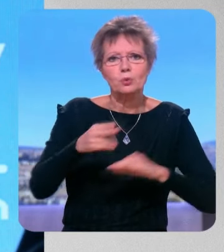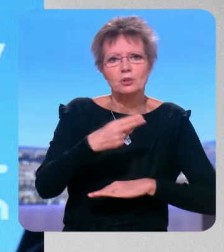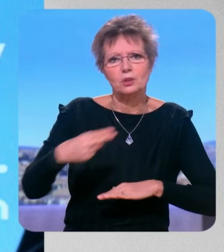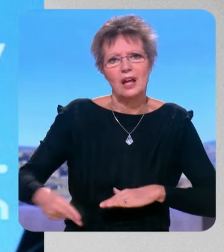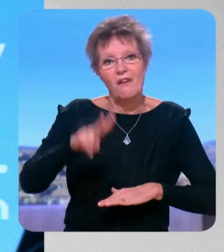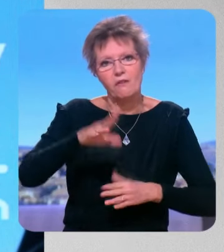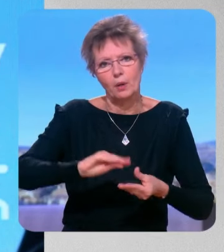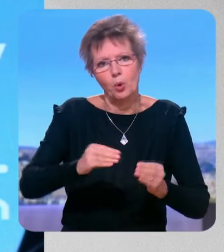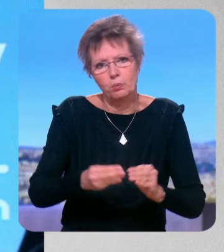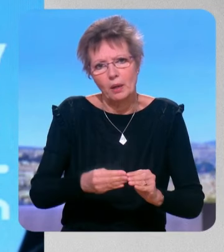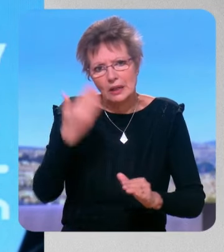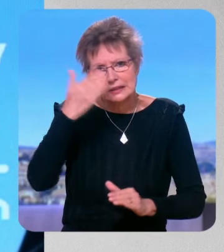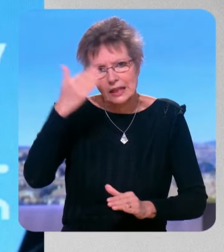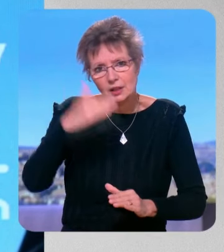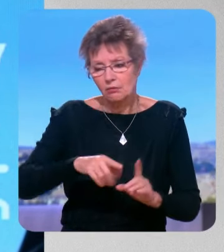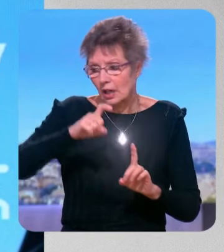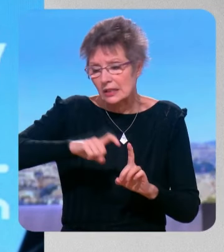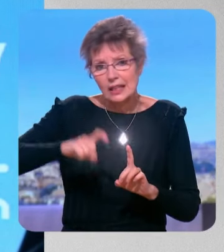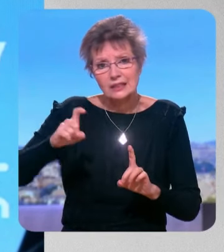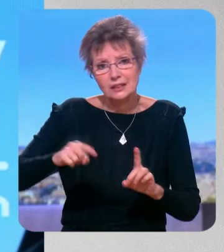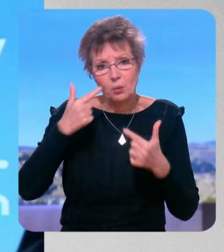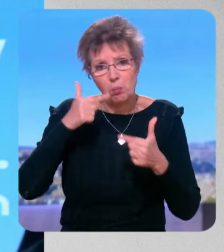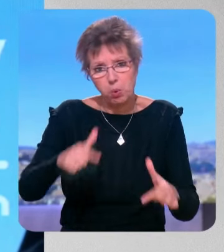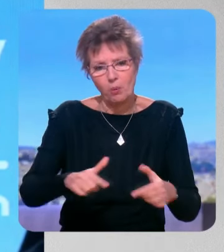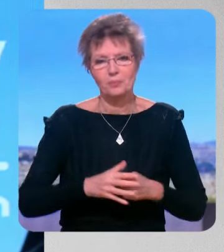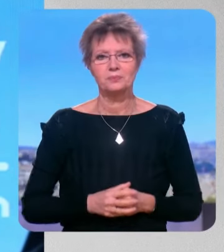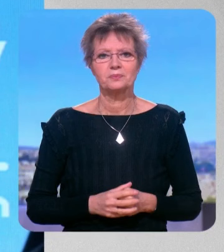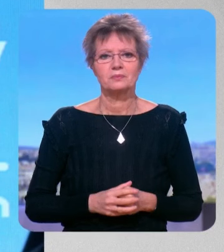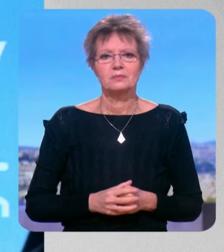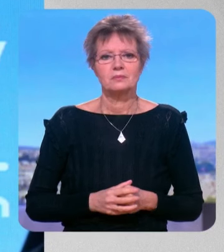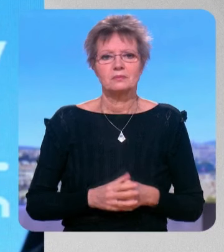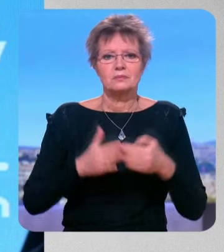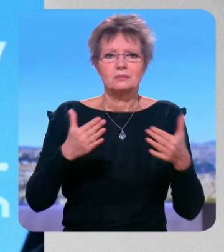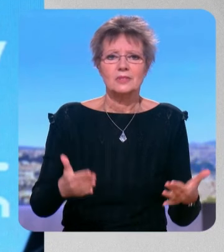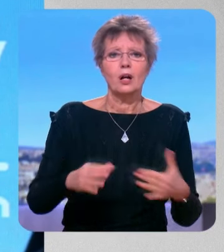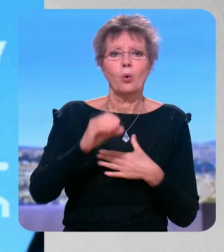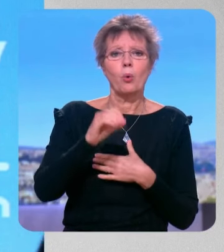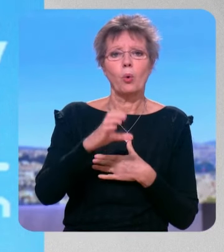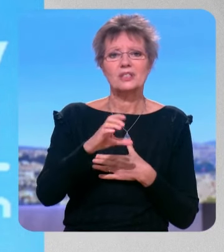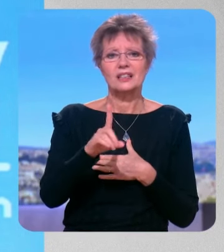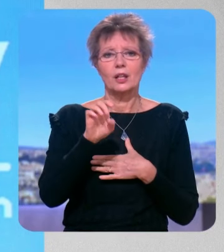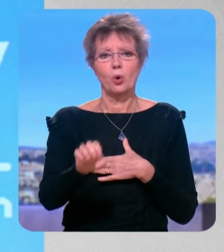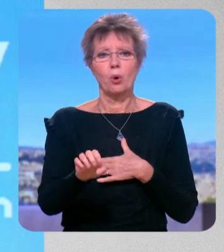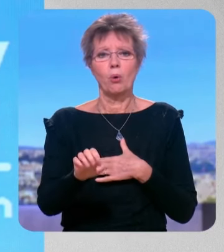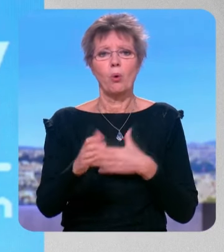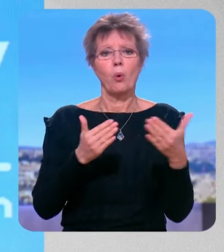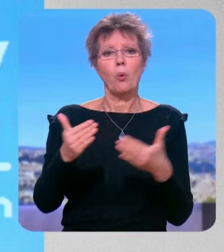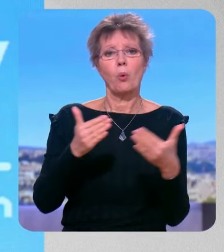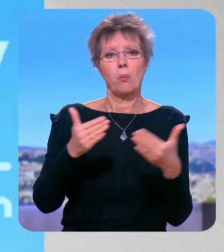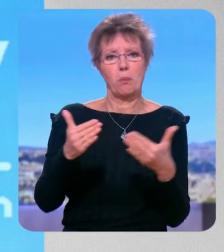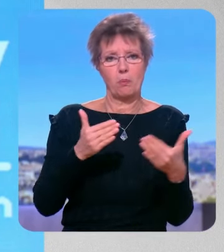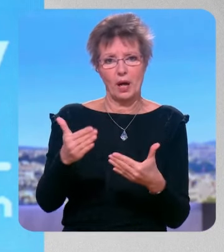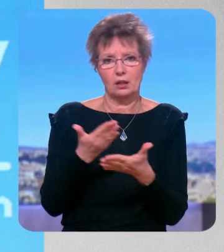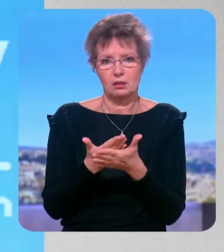les statistiques c'est assez simple nous sommes désormais parmi les derniers de l'ocde au niveau de de français de de pardon